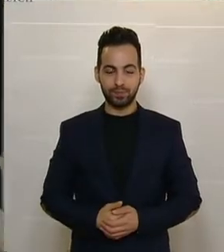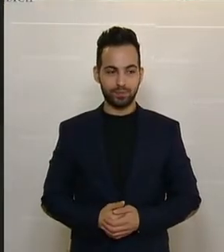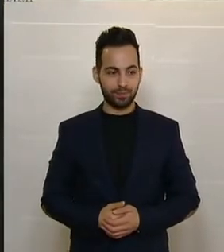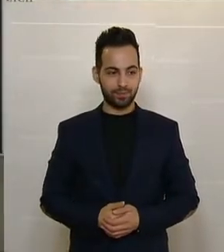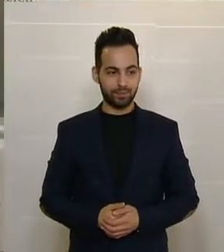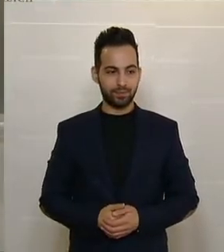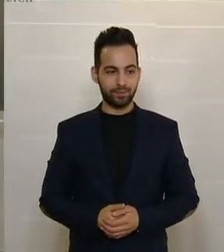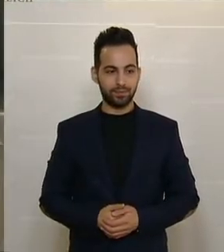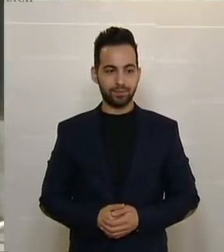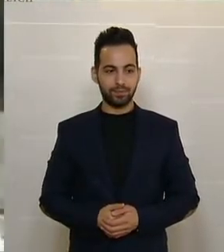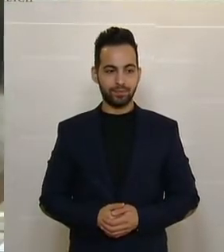gibt es aus dem Ministerium bis zum Sommer.